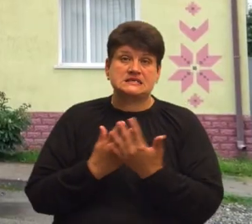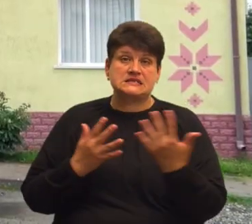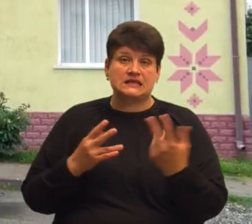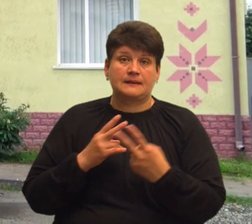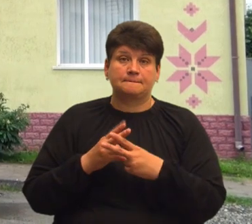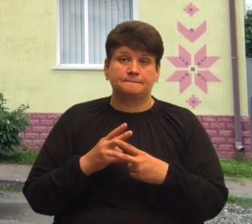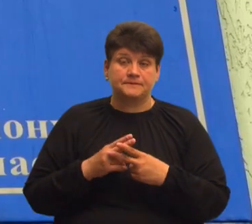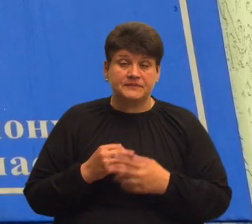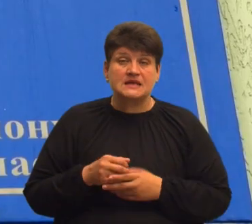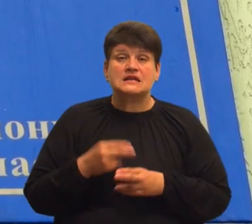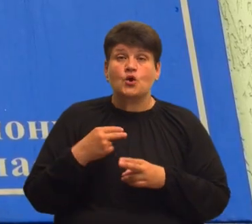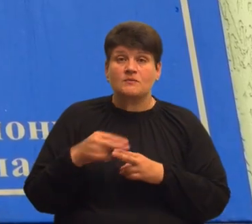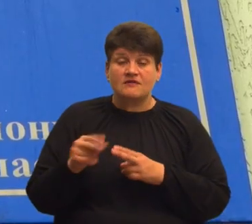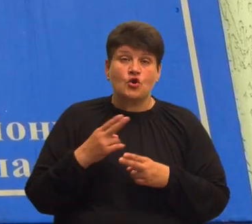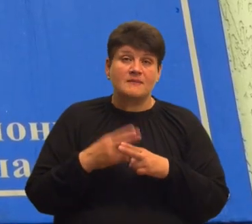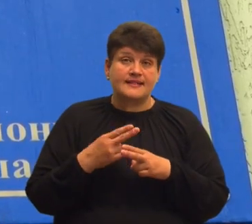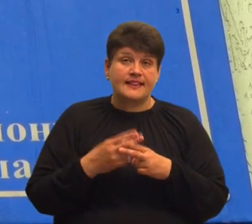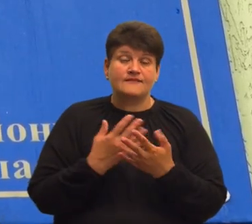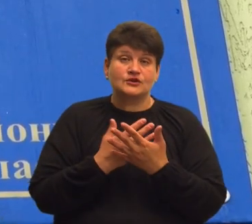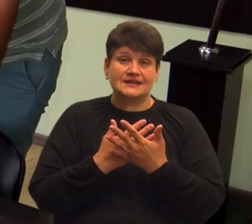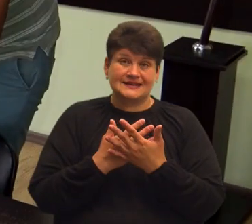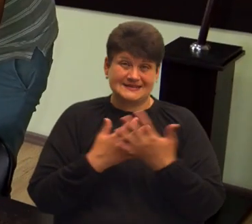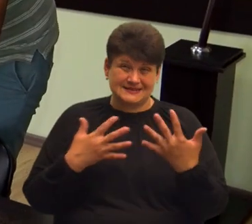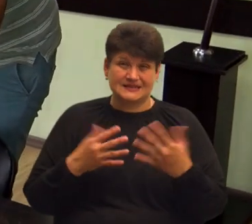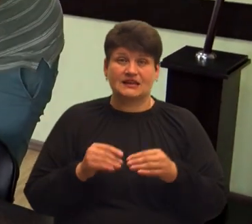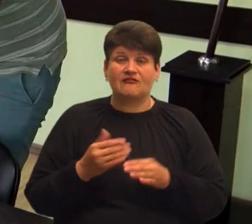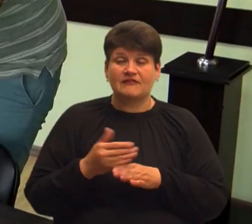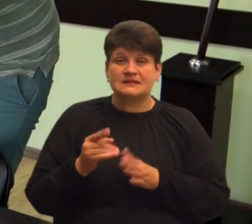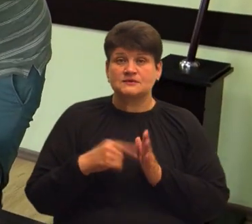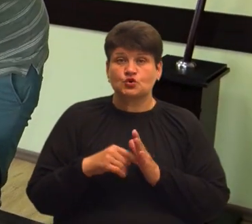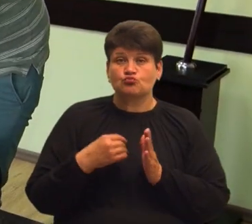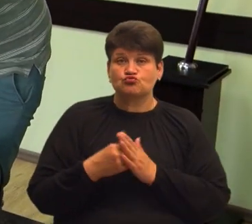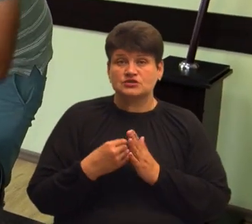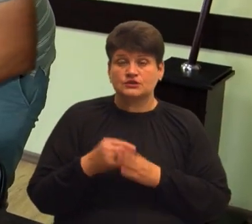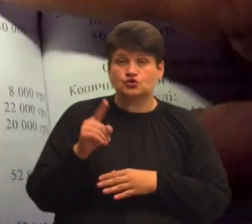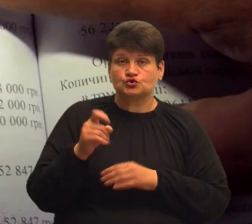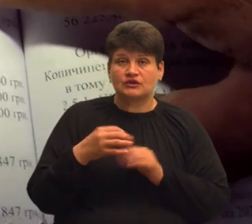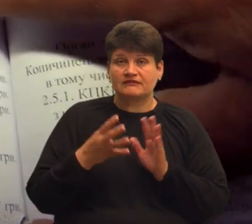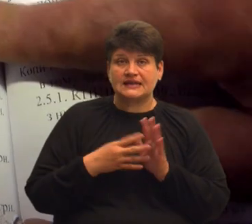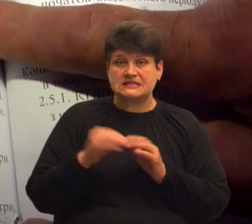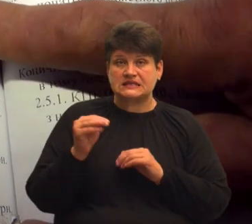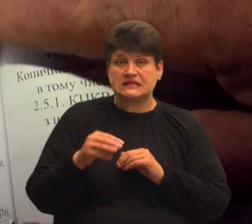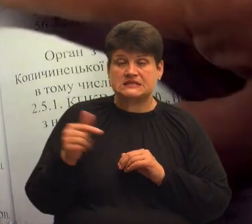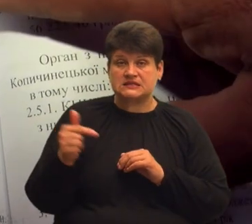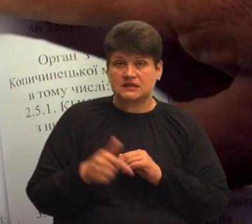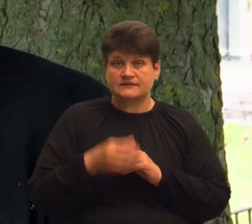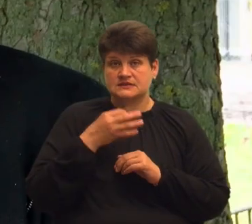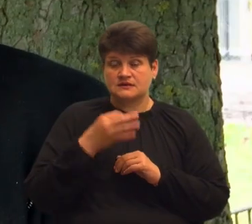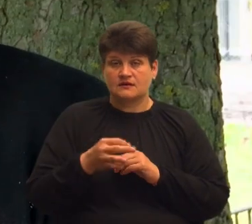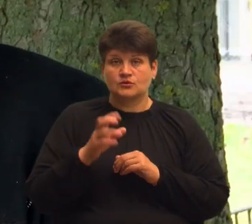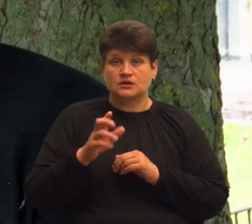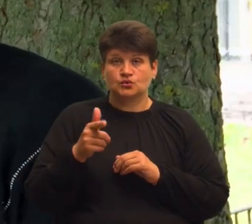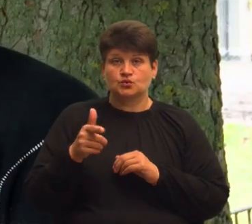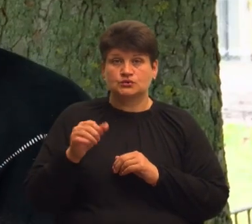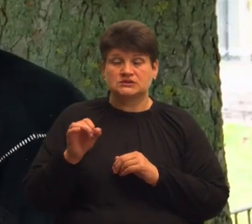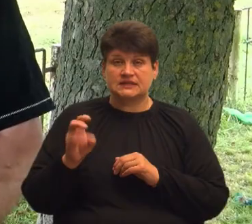закупівлю металевої сітки та на її встановлення виділили з міського бюджету 119 тисяч гривень, розповів Богдан Гусак. На